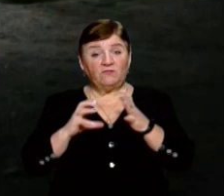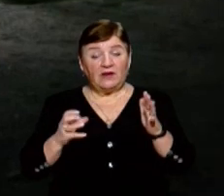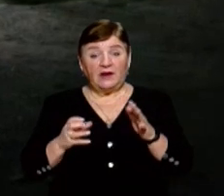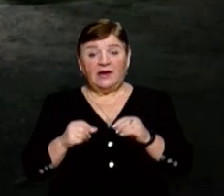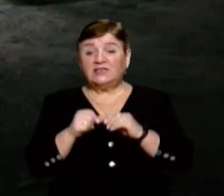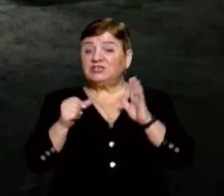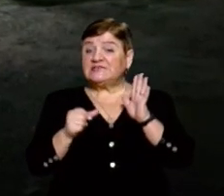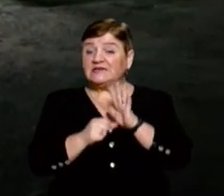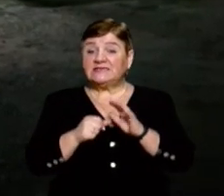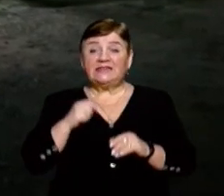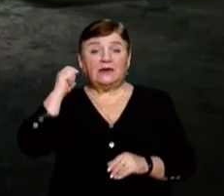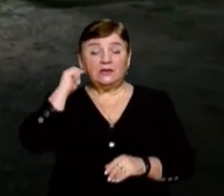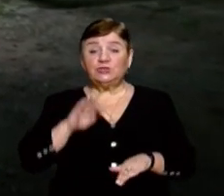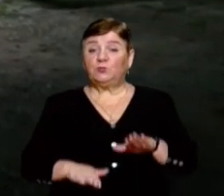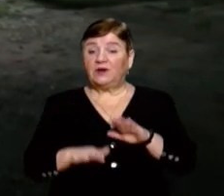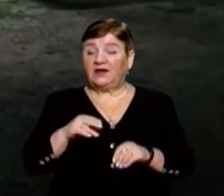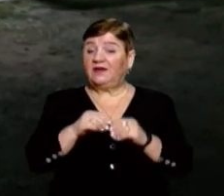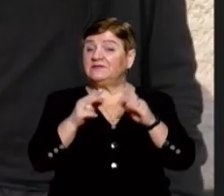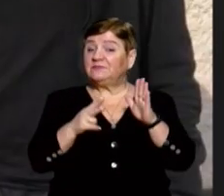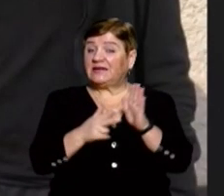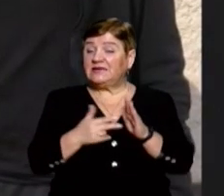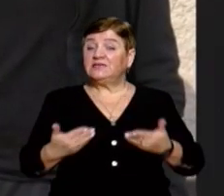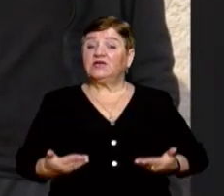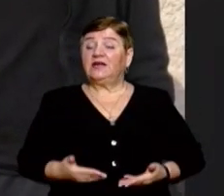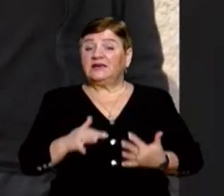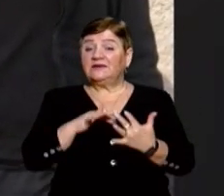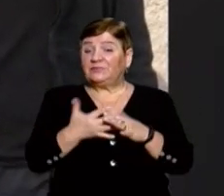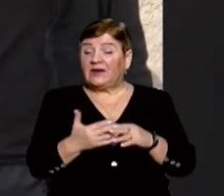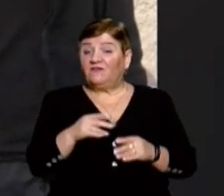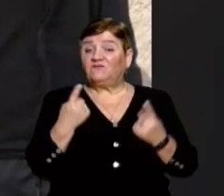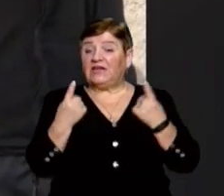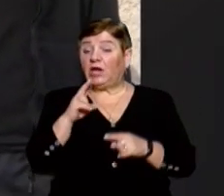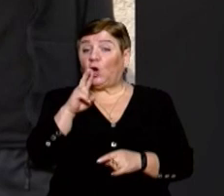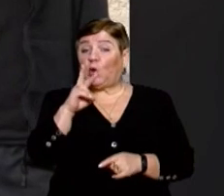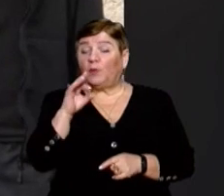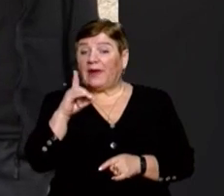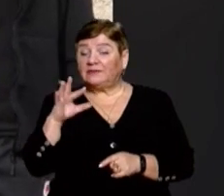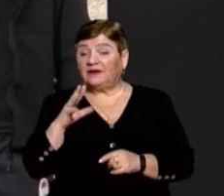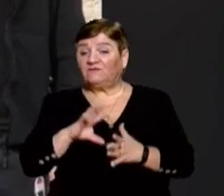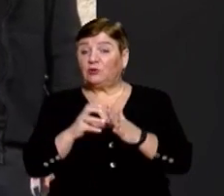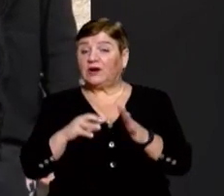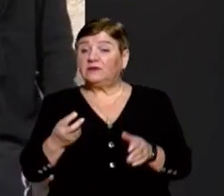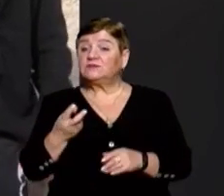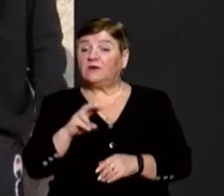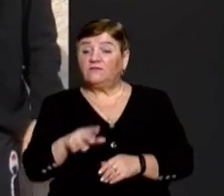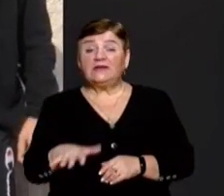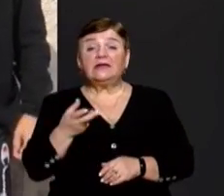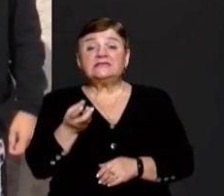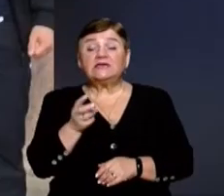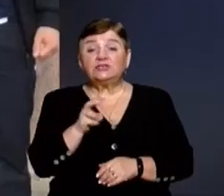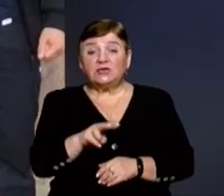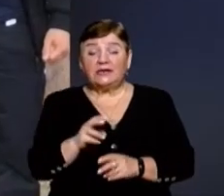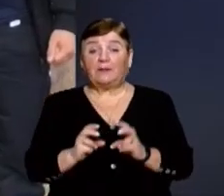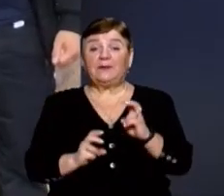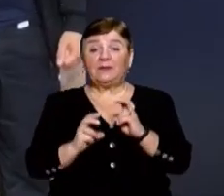Це 16-річний мукачевець та 18-річний житель села Великі Ком'яти Виноградівського району. Вони зайшли на територію цеху